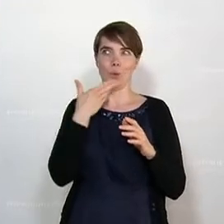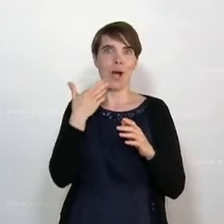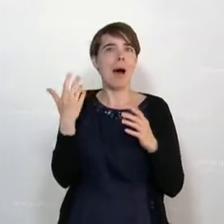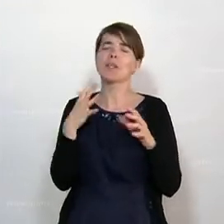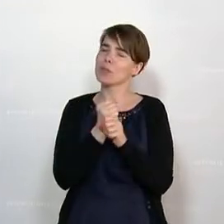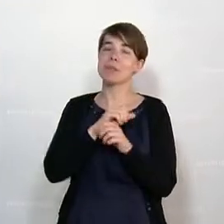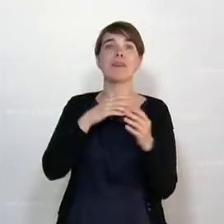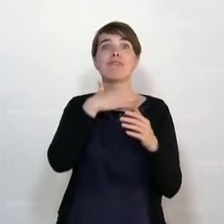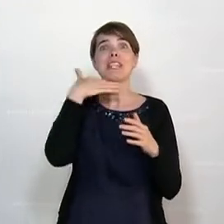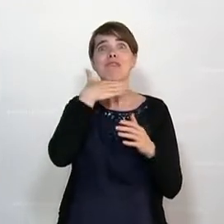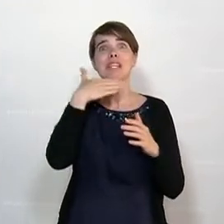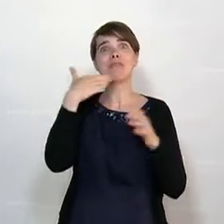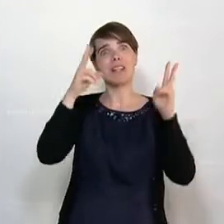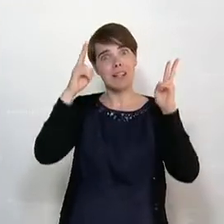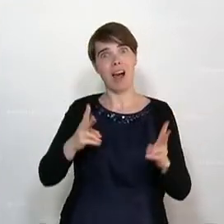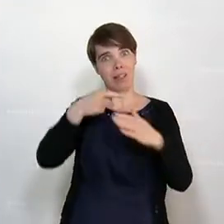ein sehr niederschwelliges Angebot.